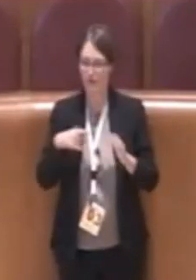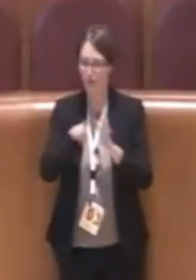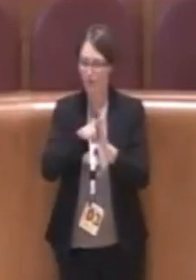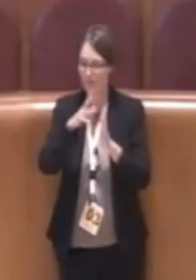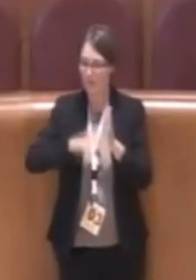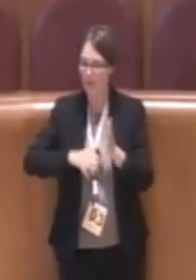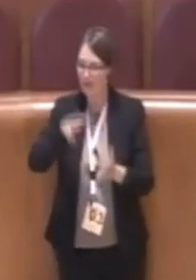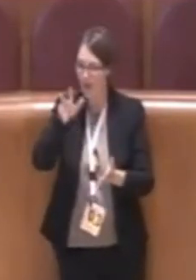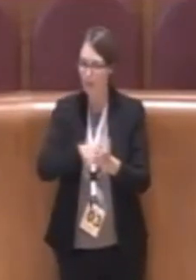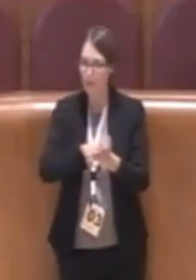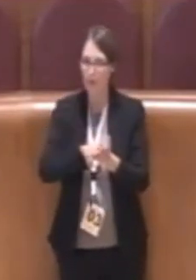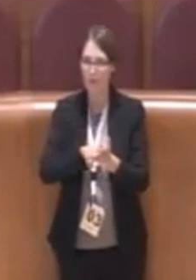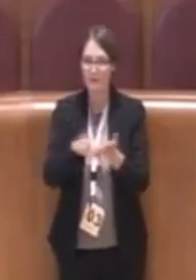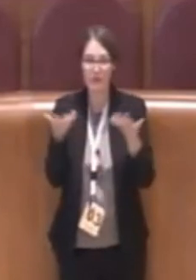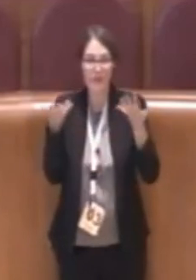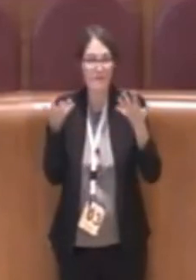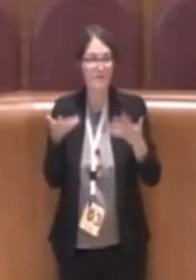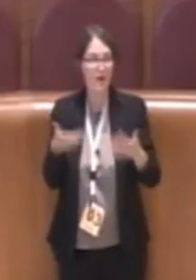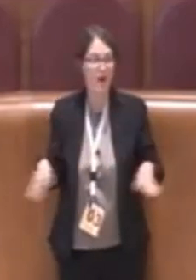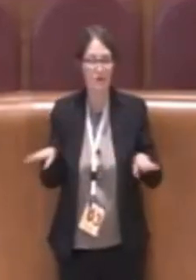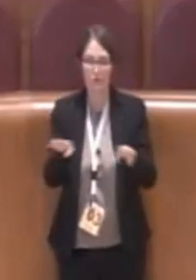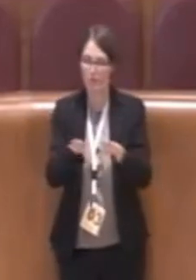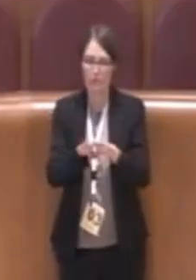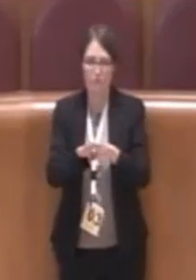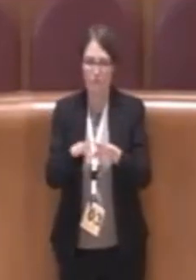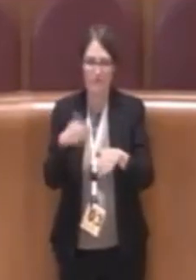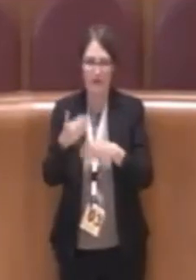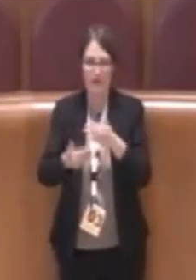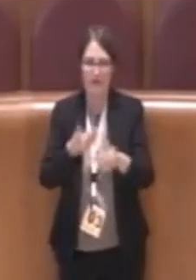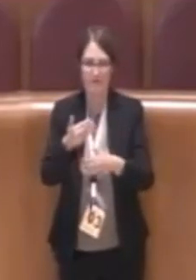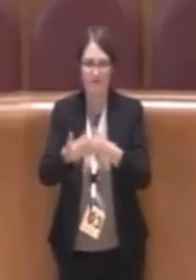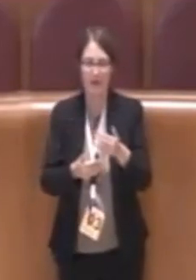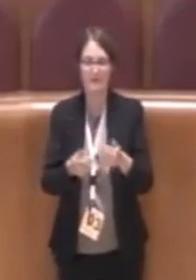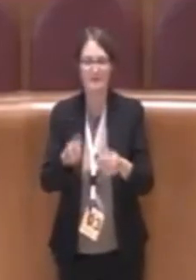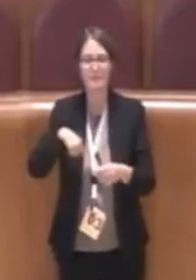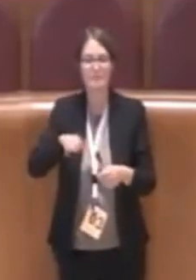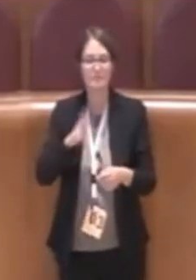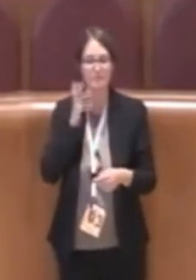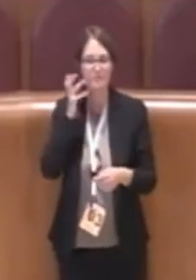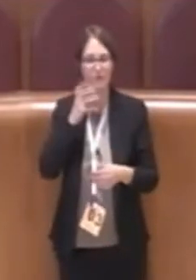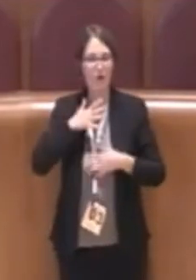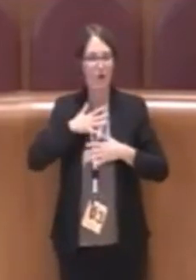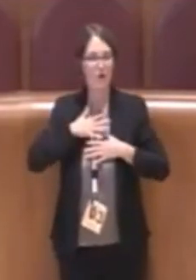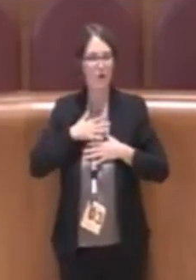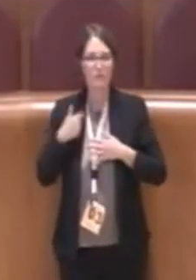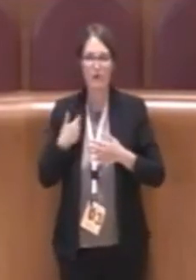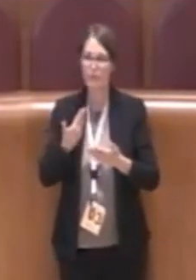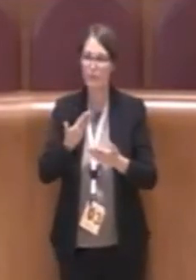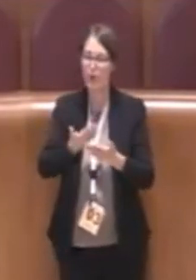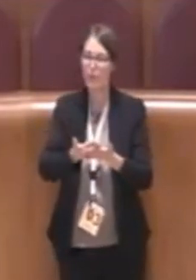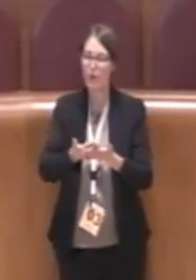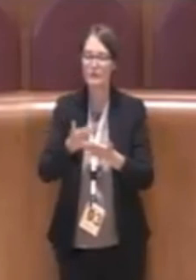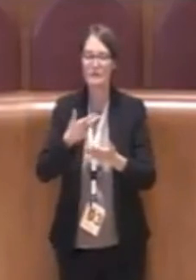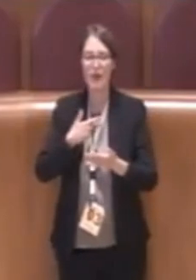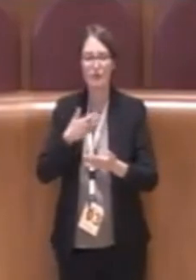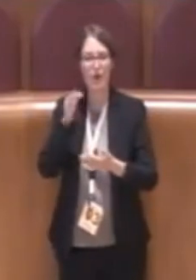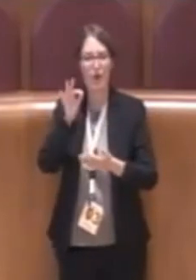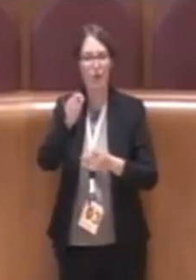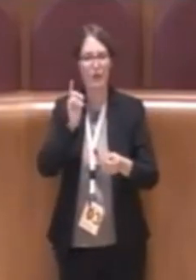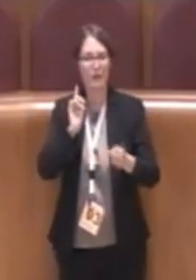siamo fieri del fatto che questa proposta dà delle indicazioni politiche molto precise e